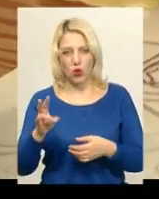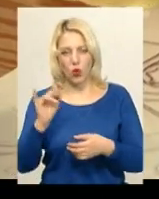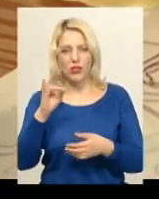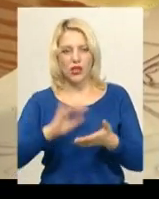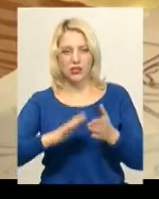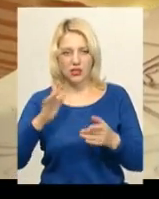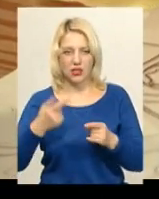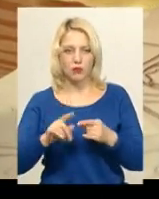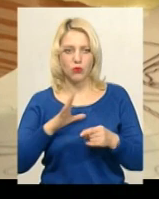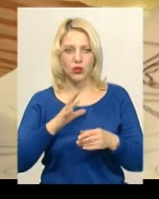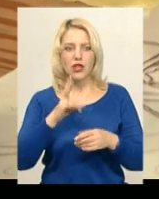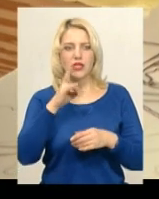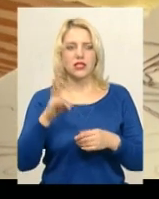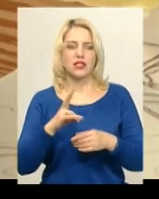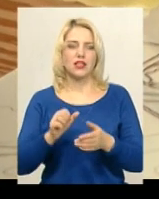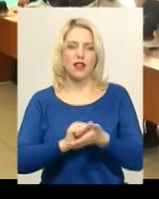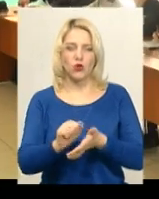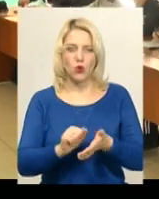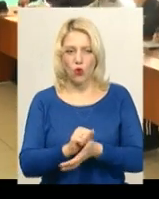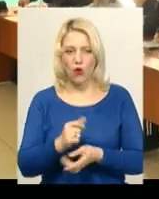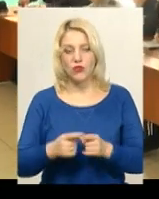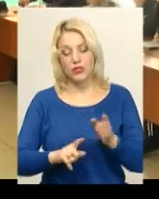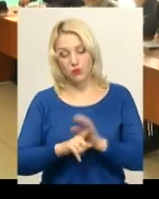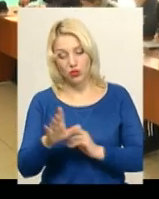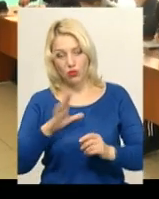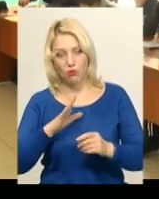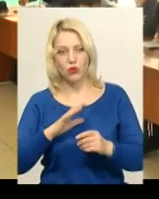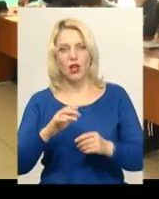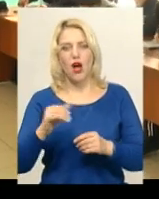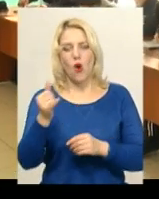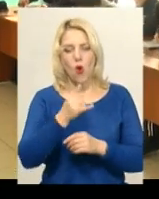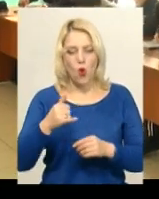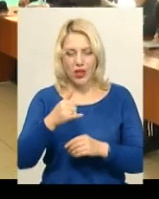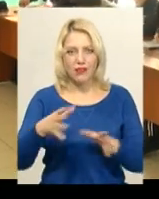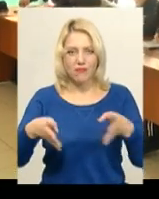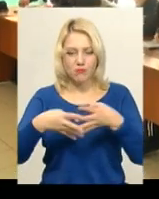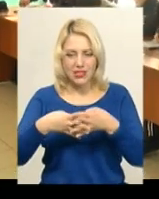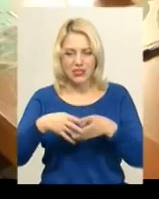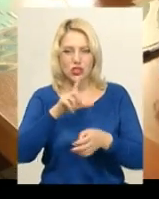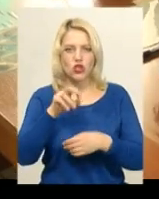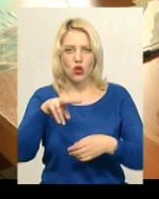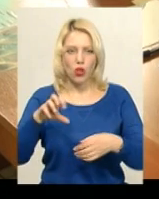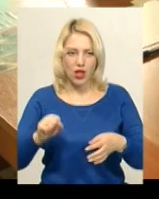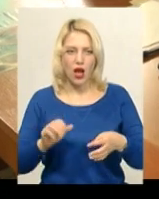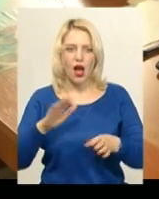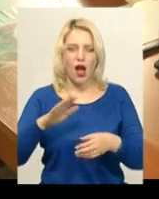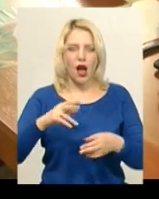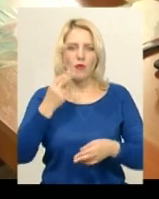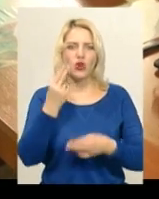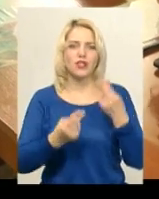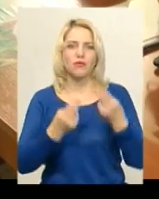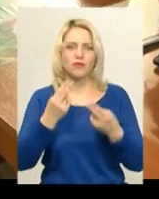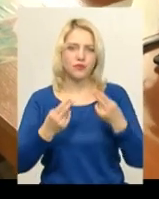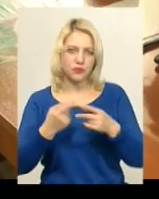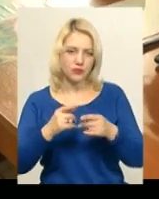склі з надрукованих святих образів. Обводили спершу сумішу пополу з олією, а потім розфарбовували в яскраві кольори рослинними барниками.